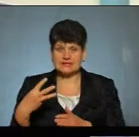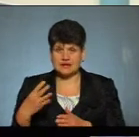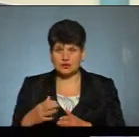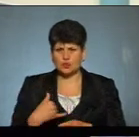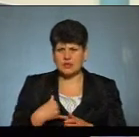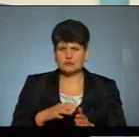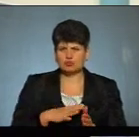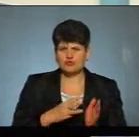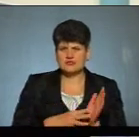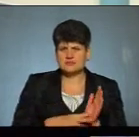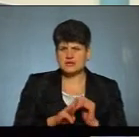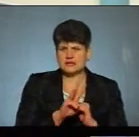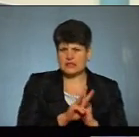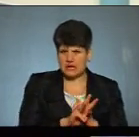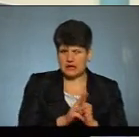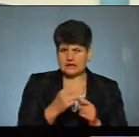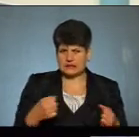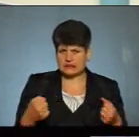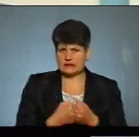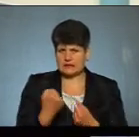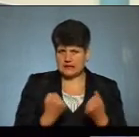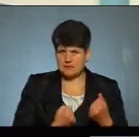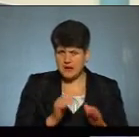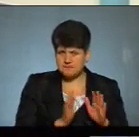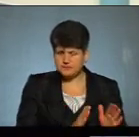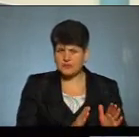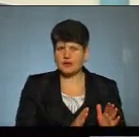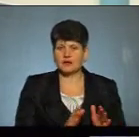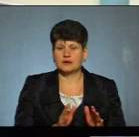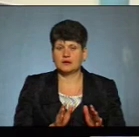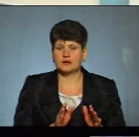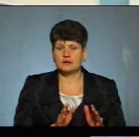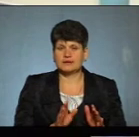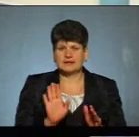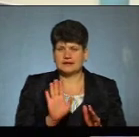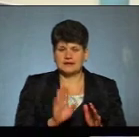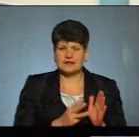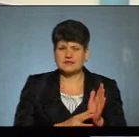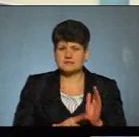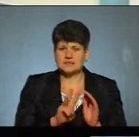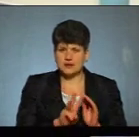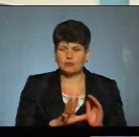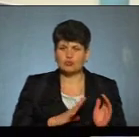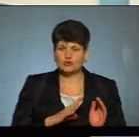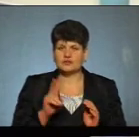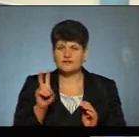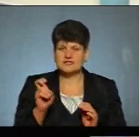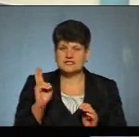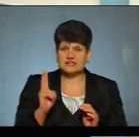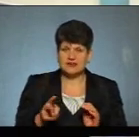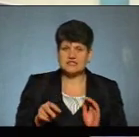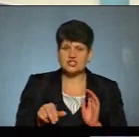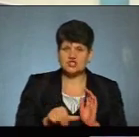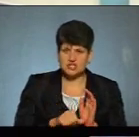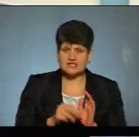83 ДТП, то вирішено 83. Було 226 ДТП